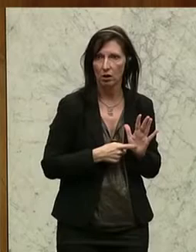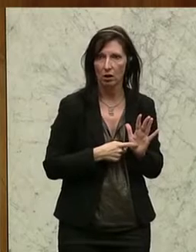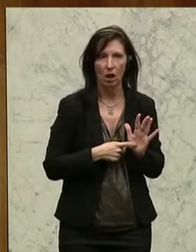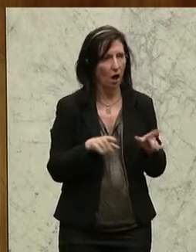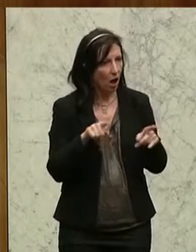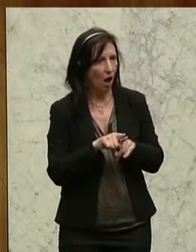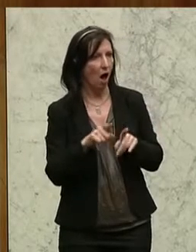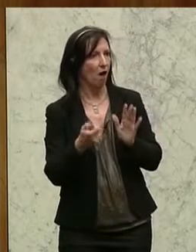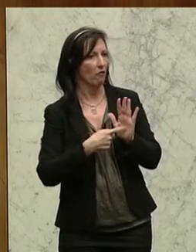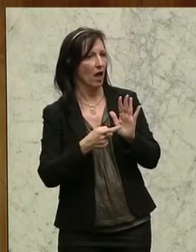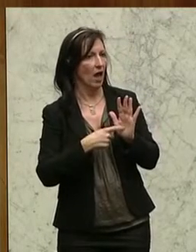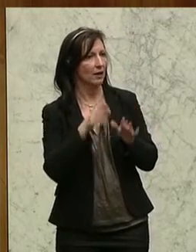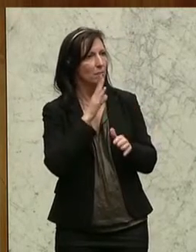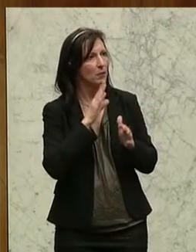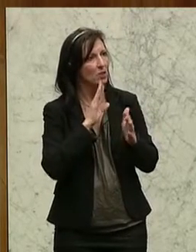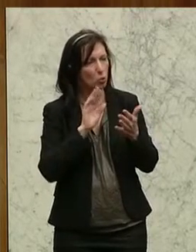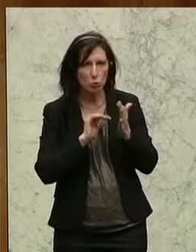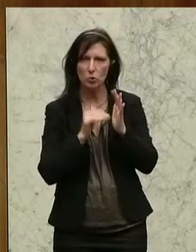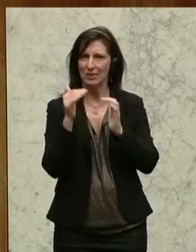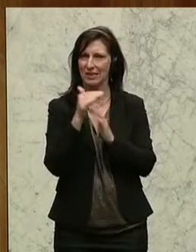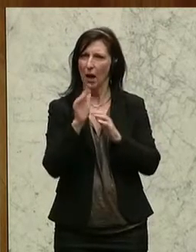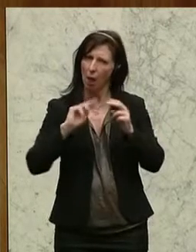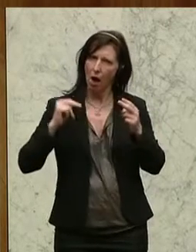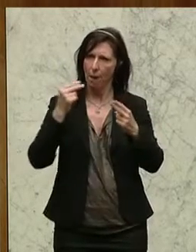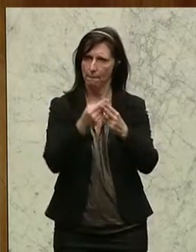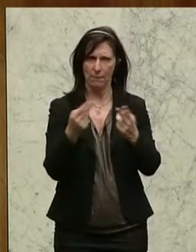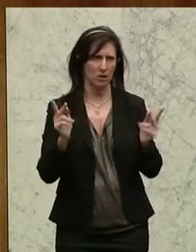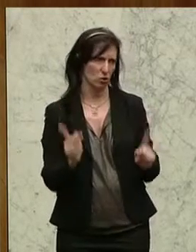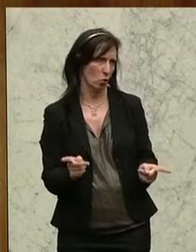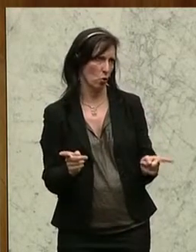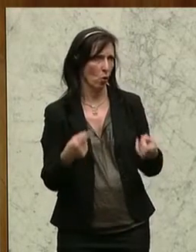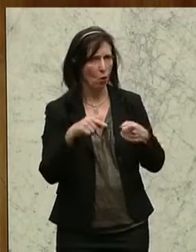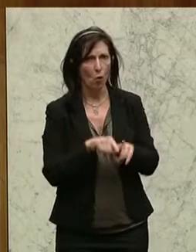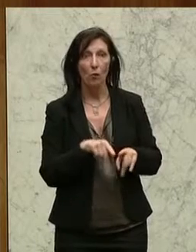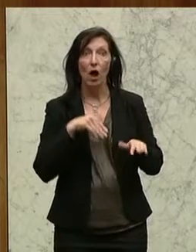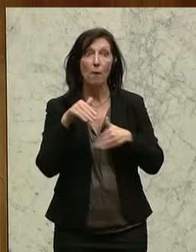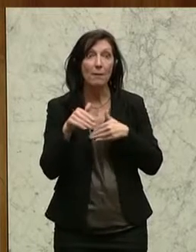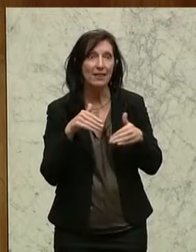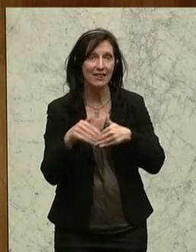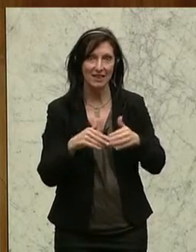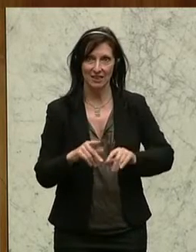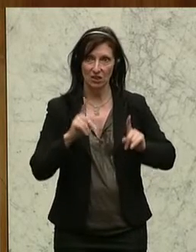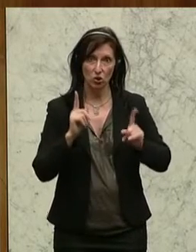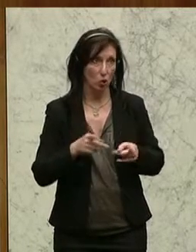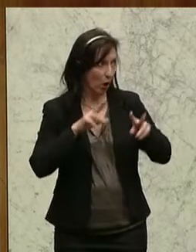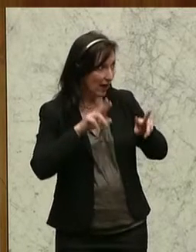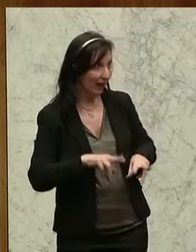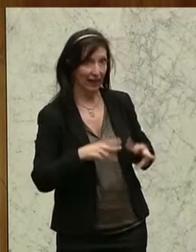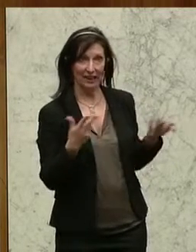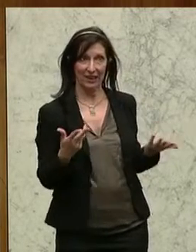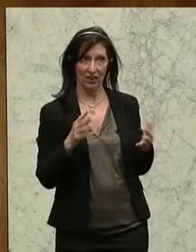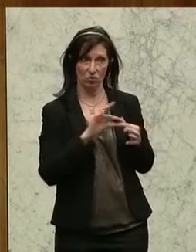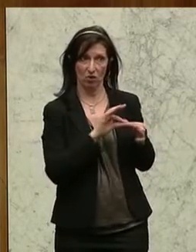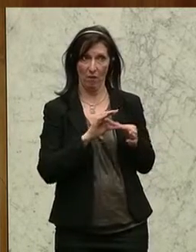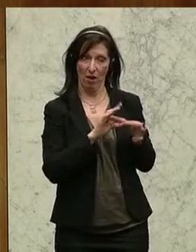Harmonisierung der Pensionssysteme anzugehen und nämlich auch dem Minister die entsprechenden rechtlichen Möglichkeiten in die Hände zu